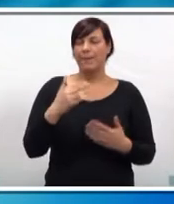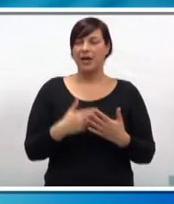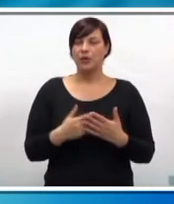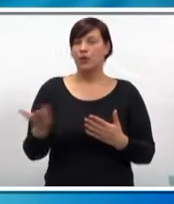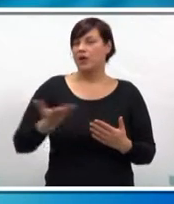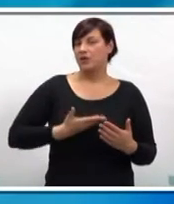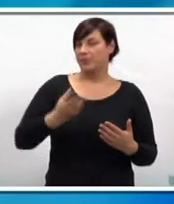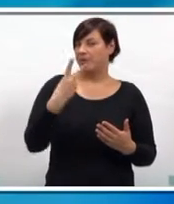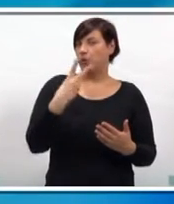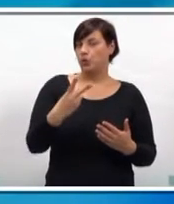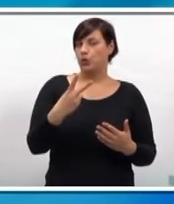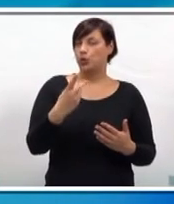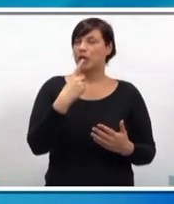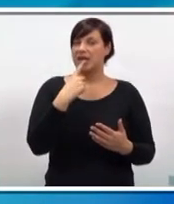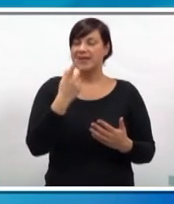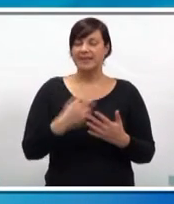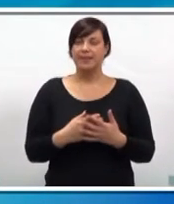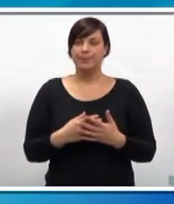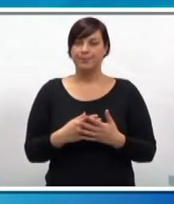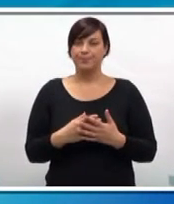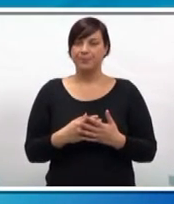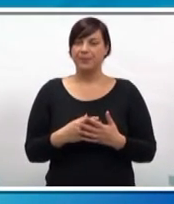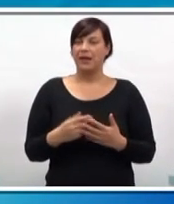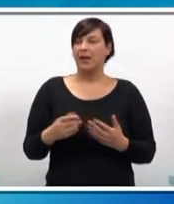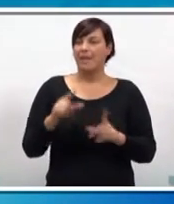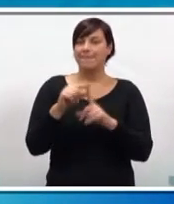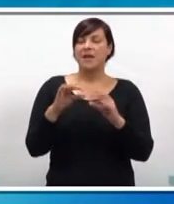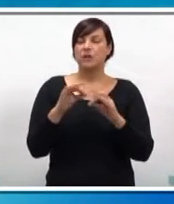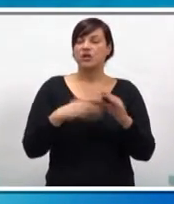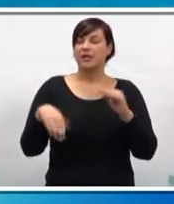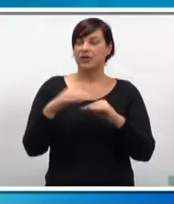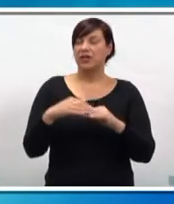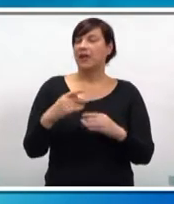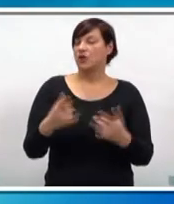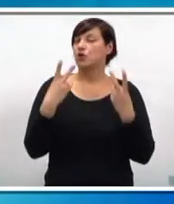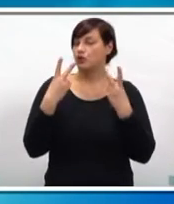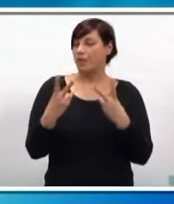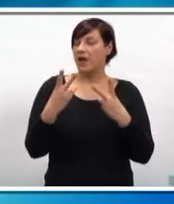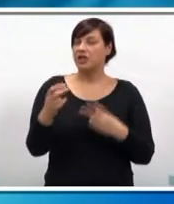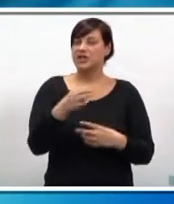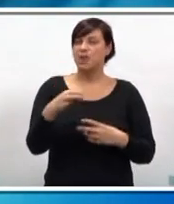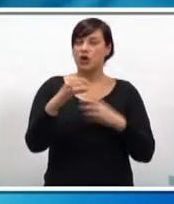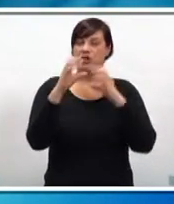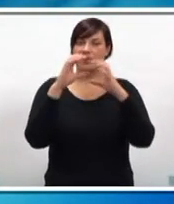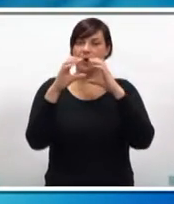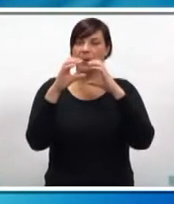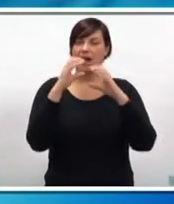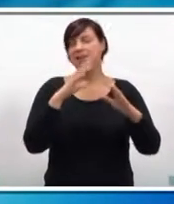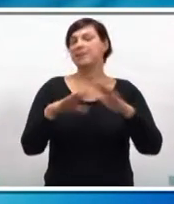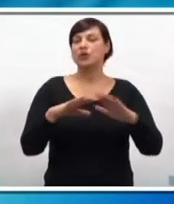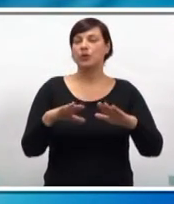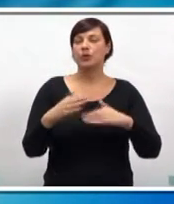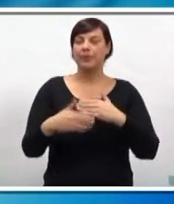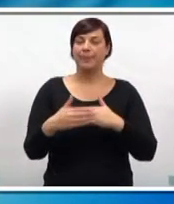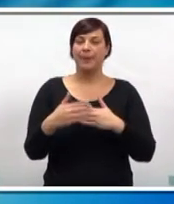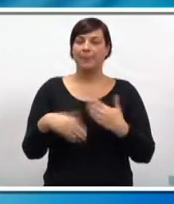dobivaju drugi strani jezik. Perušina dodaje kako su jezici važni upravo zbog osnovne komunikacije među ljudima.